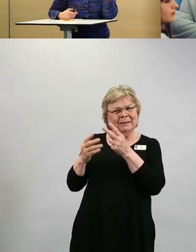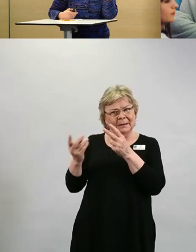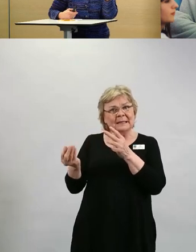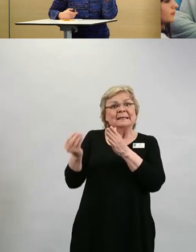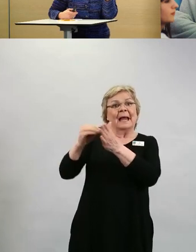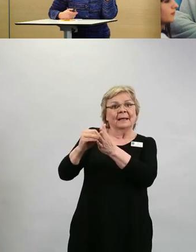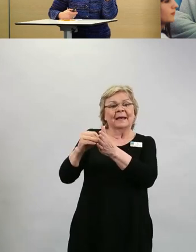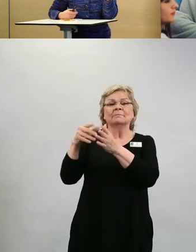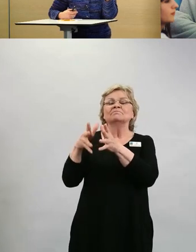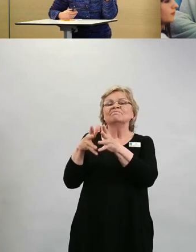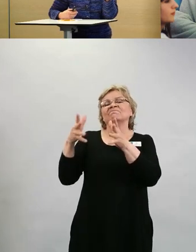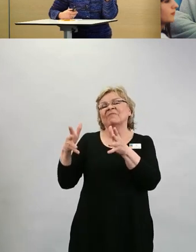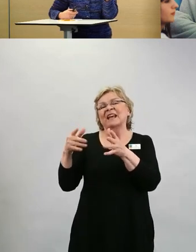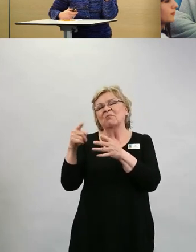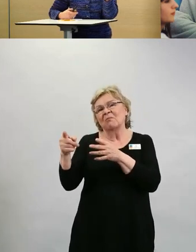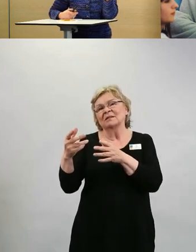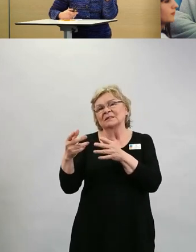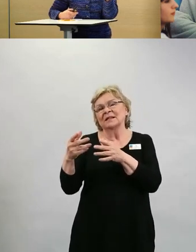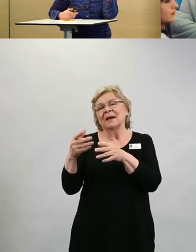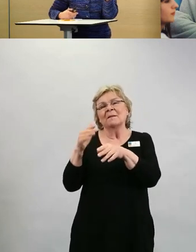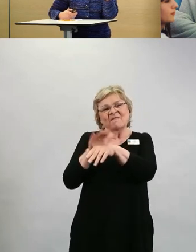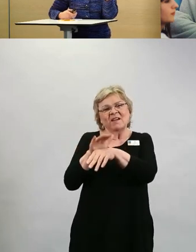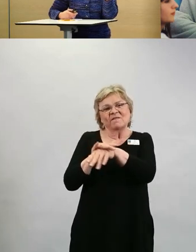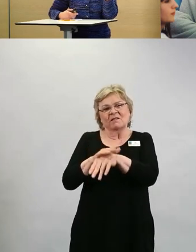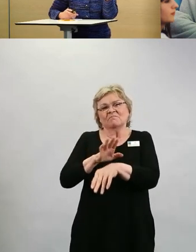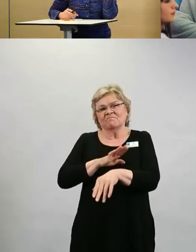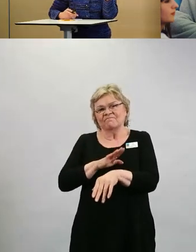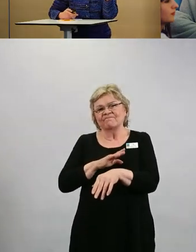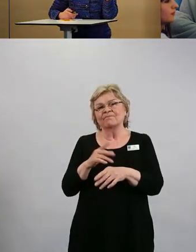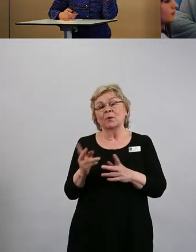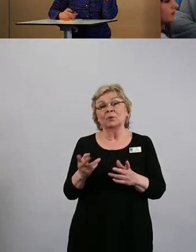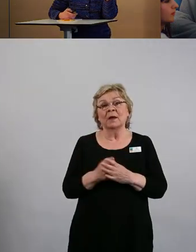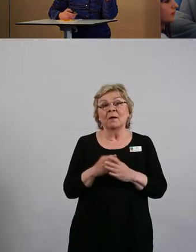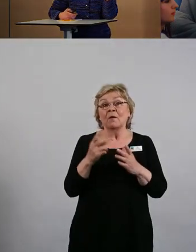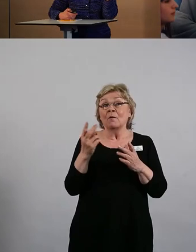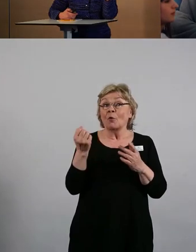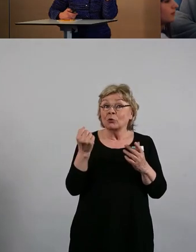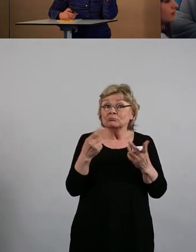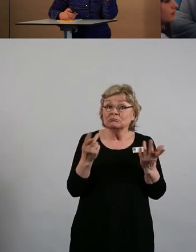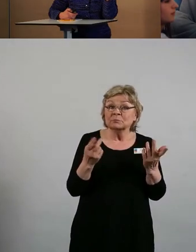tämmöisiä paikallisoireita ja yleisoireita voi tulla jonkin verran enemmän.